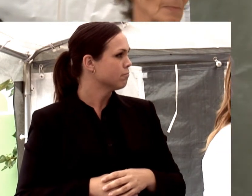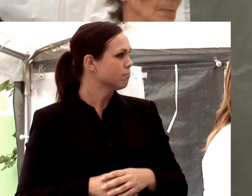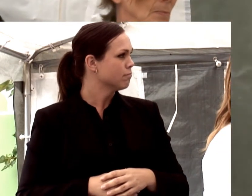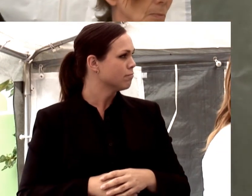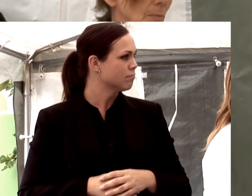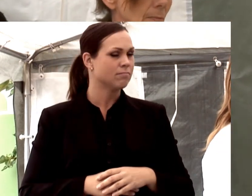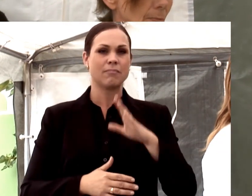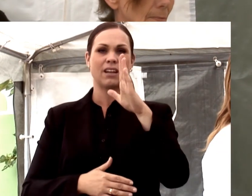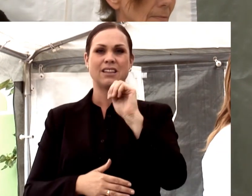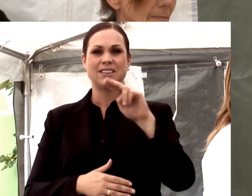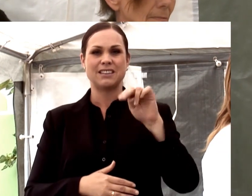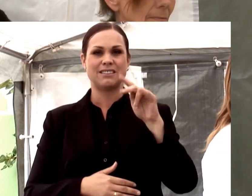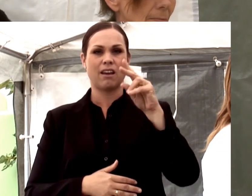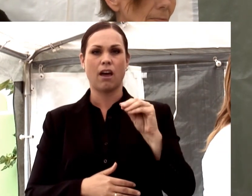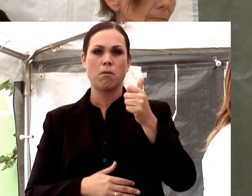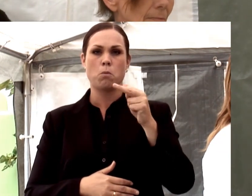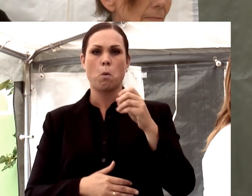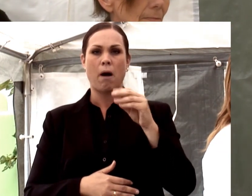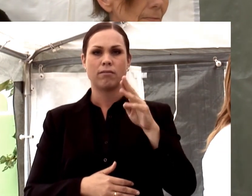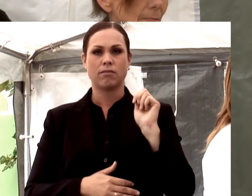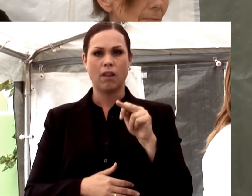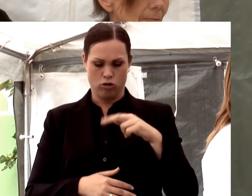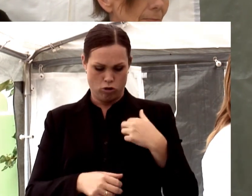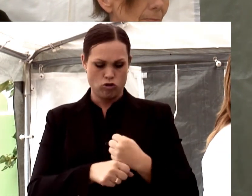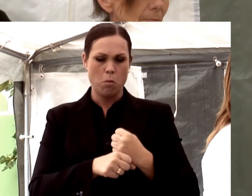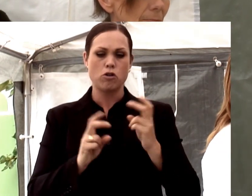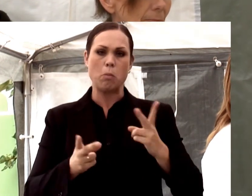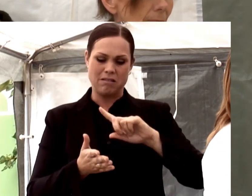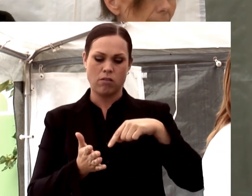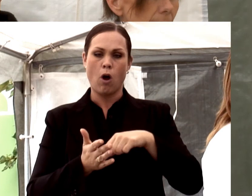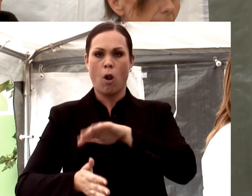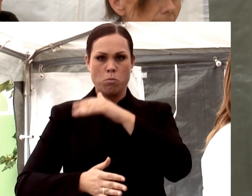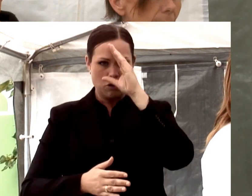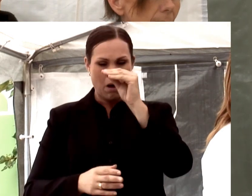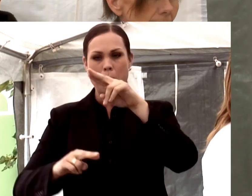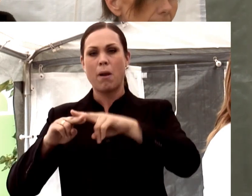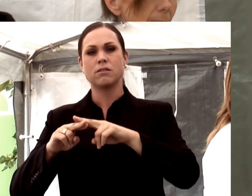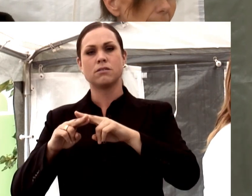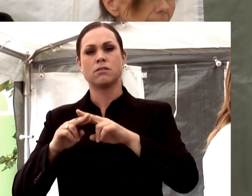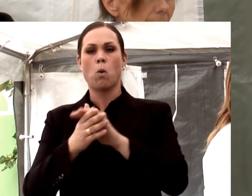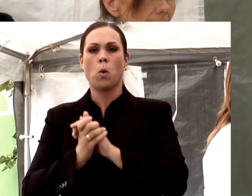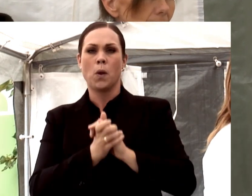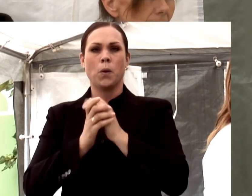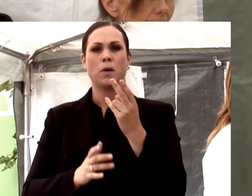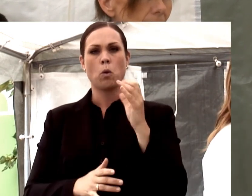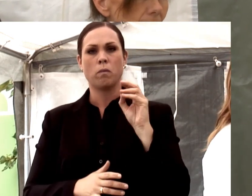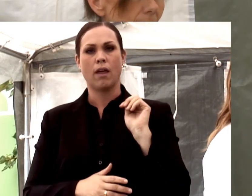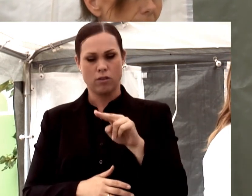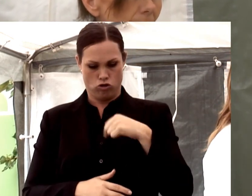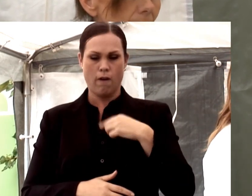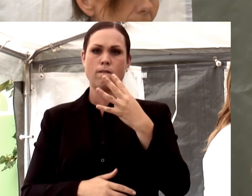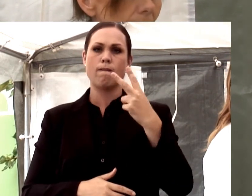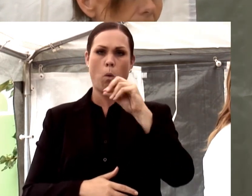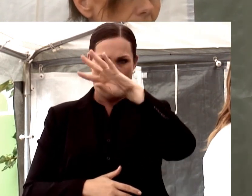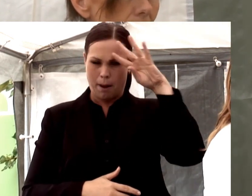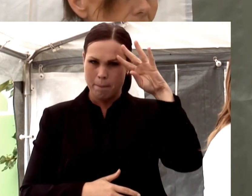Jag heter Jessica Bromander och jag arbetar som centralombudsman på unionen. Jag är 42 år